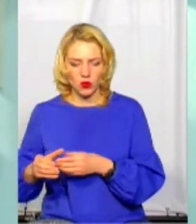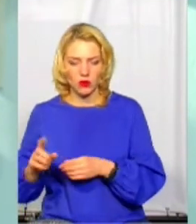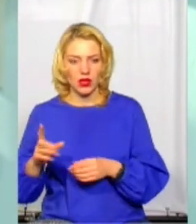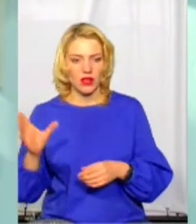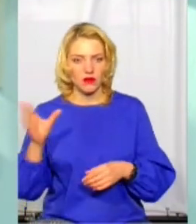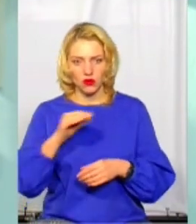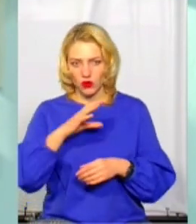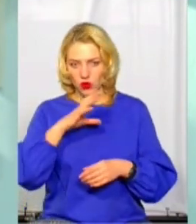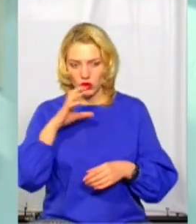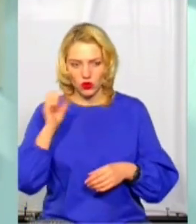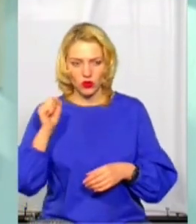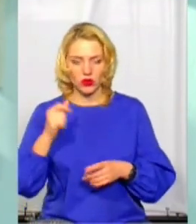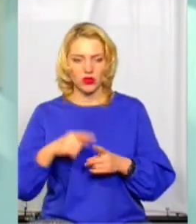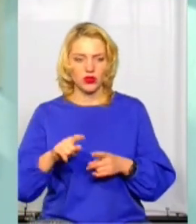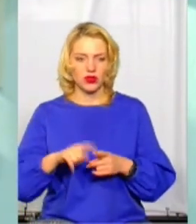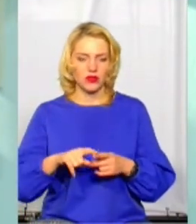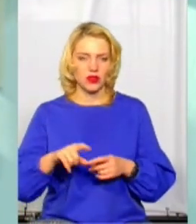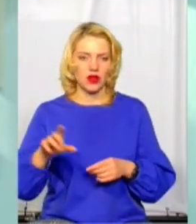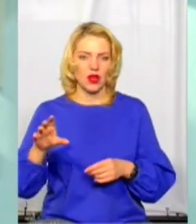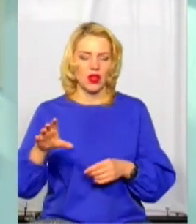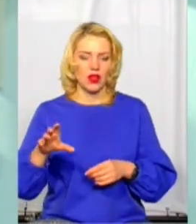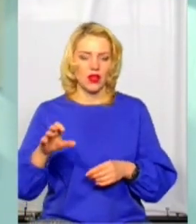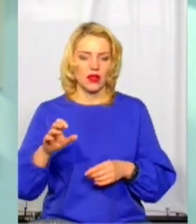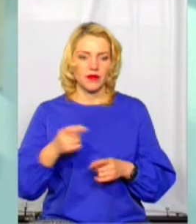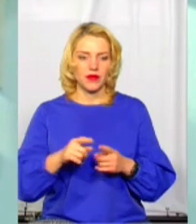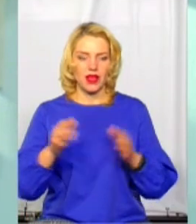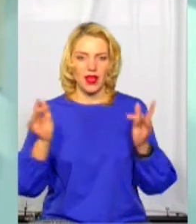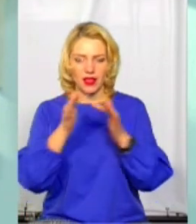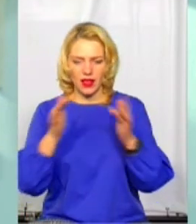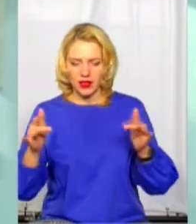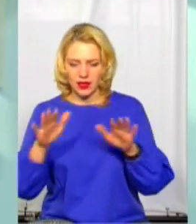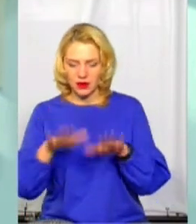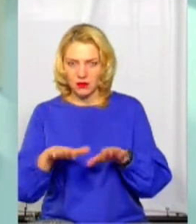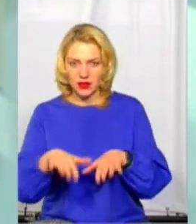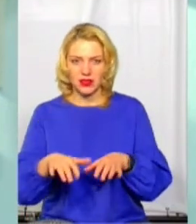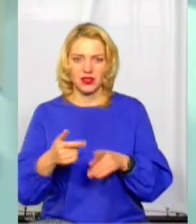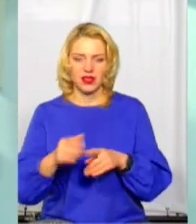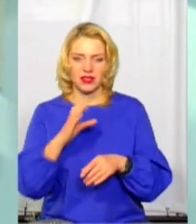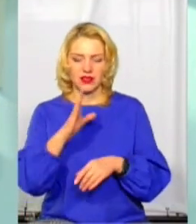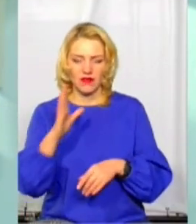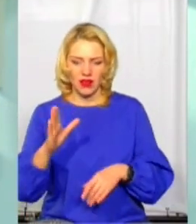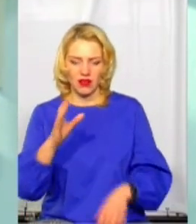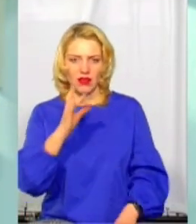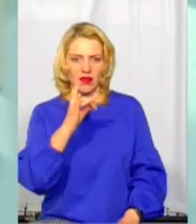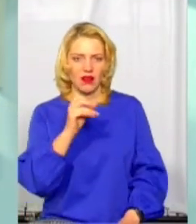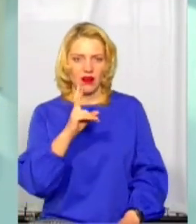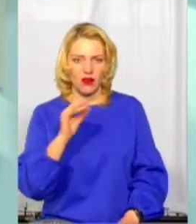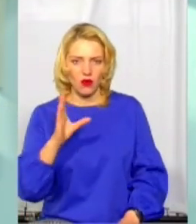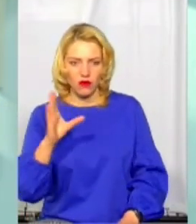всі 6 місця, нас офіційно виставляють ялинки. Тобто не тільки наш ярмарок по центру, так само біля СВЕЇ, на Раково.